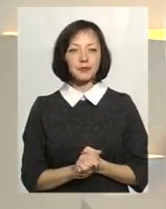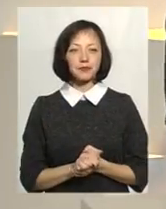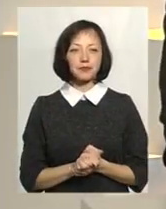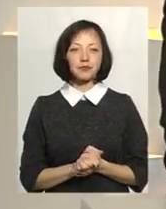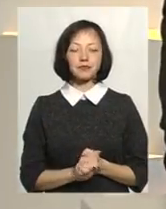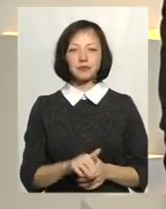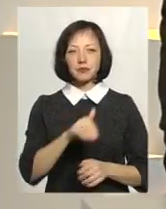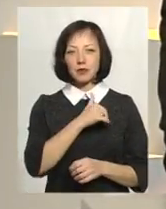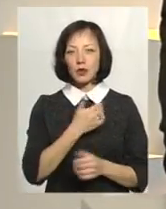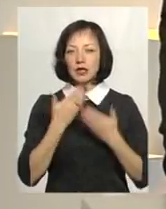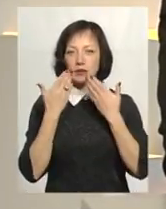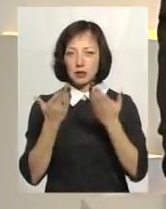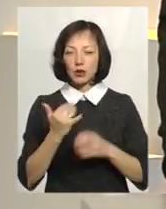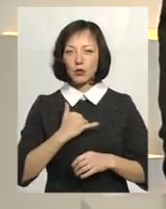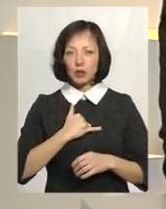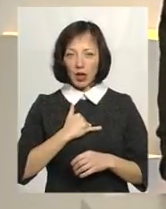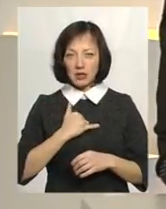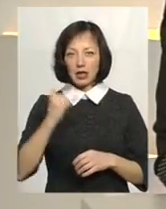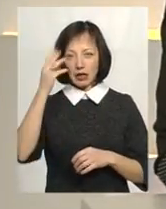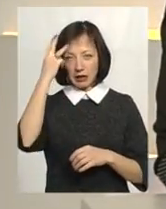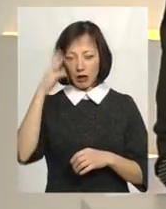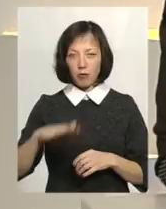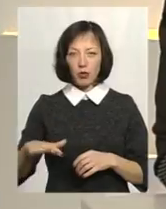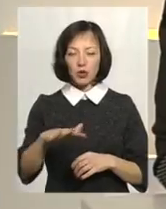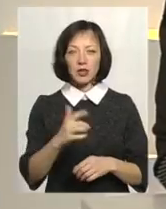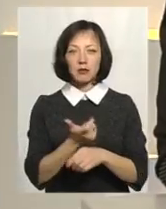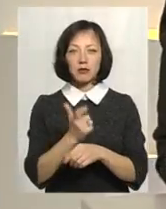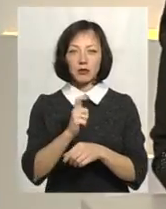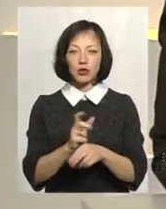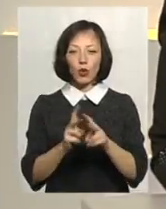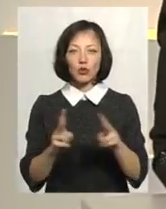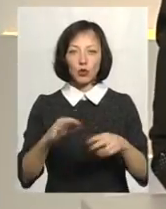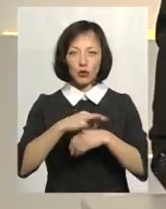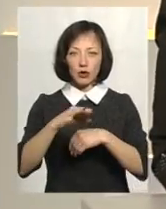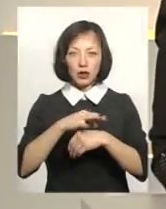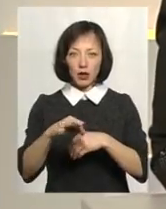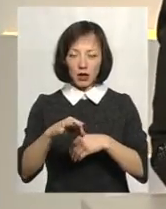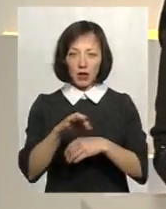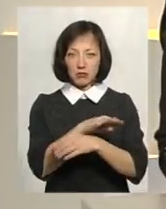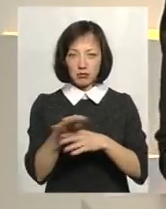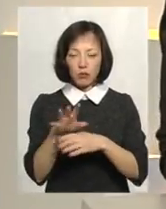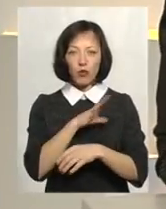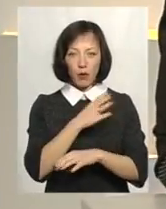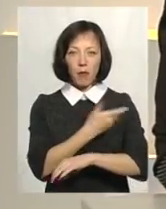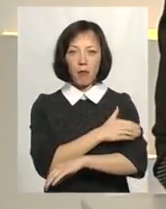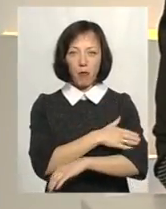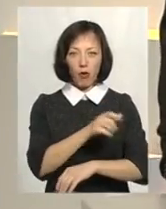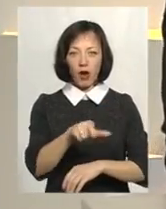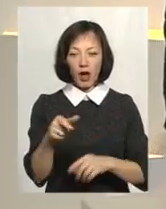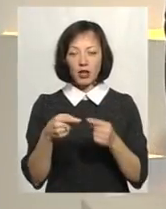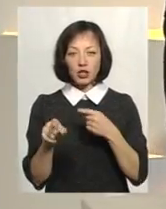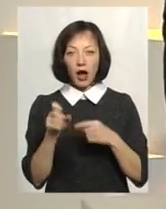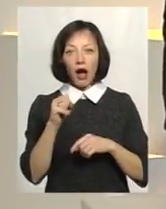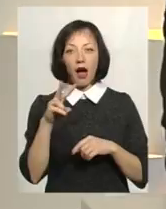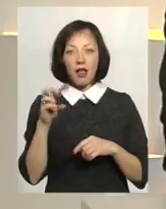в нас на Поділлі більшість, які зазнали все ж таки репресії, були поляки, так? Ну, із інших націй,